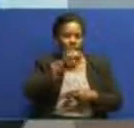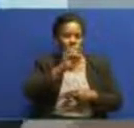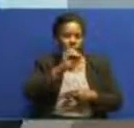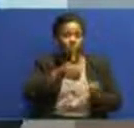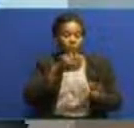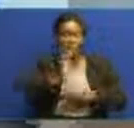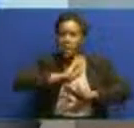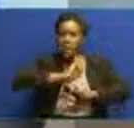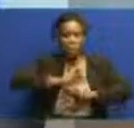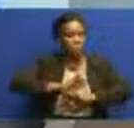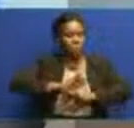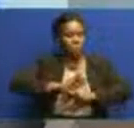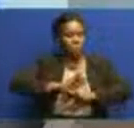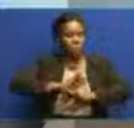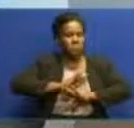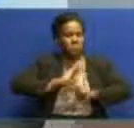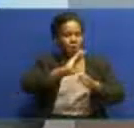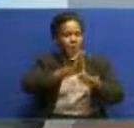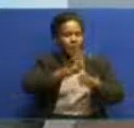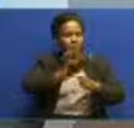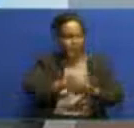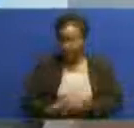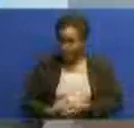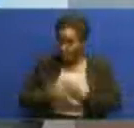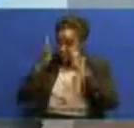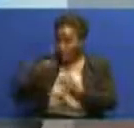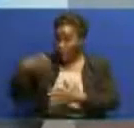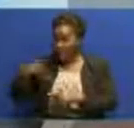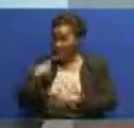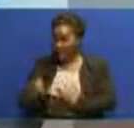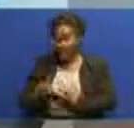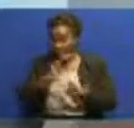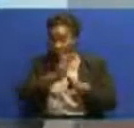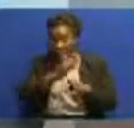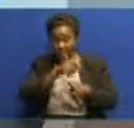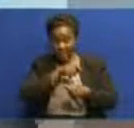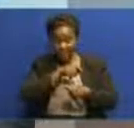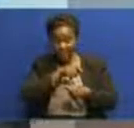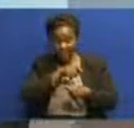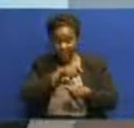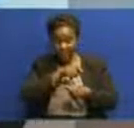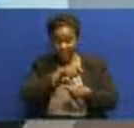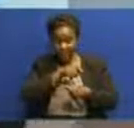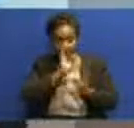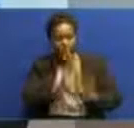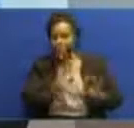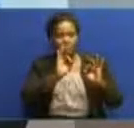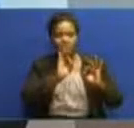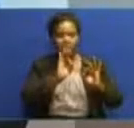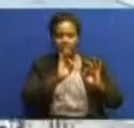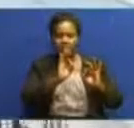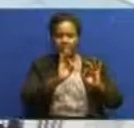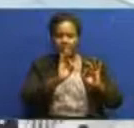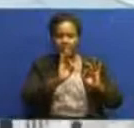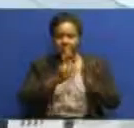Waziri Simba Chawene, amebainisha kuwa ukarabati huo uluofanyika katika machinjio hiyo, hauwendani na viwango viobora wa machinjio ya kisasa.